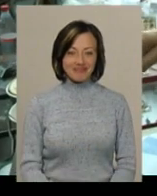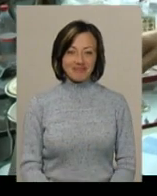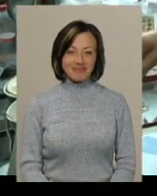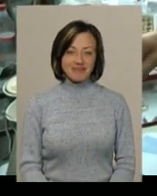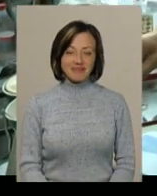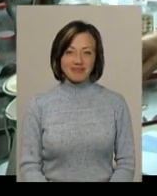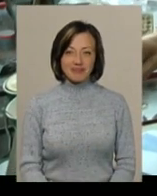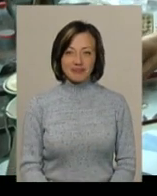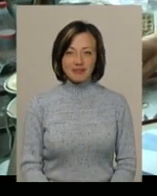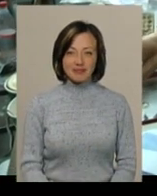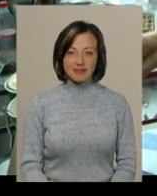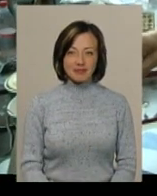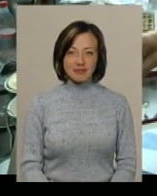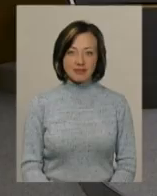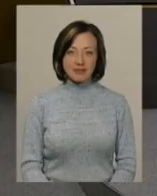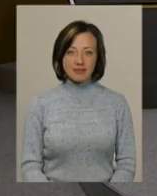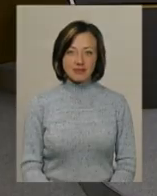Горішевський, Новини, Поділля Центр.